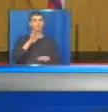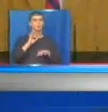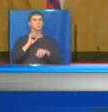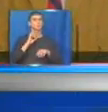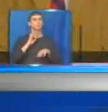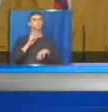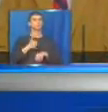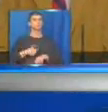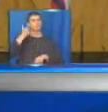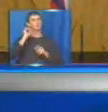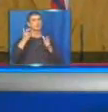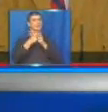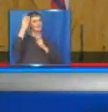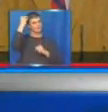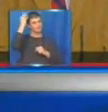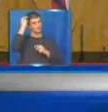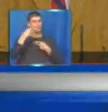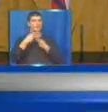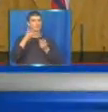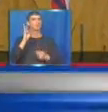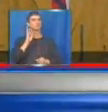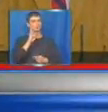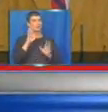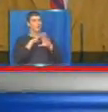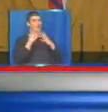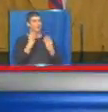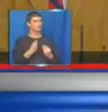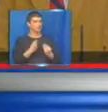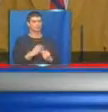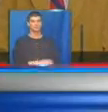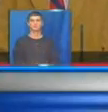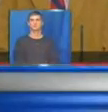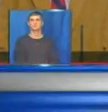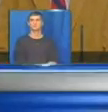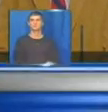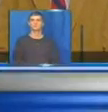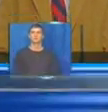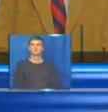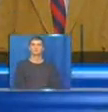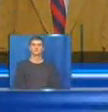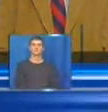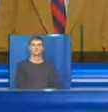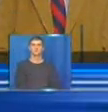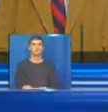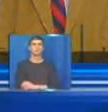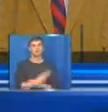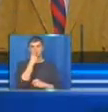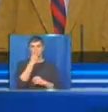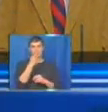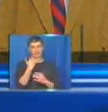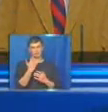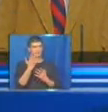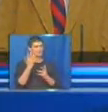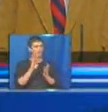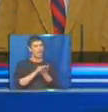החולים שיבה, והוא איתנו באולפן בתלויבי. ערב טוב חכה, דוקטור גינסבורג. ערב טוב חיולה. בואו נראה ביחד אכברים, כן, עליהם